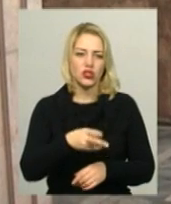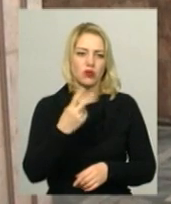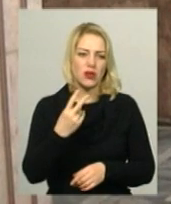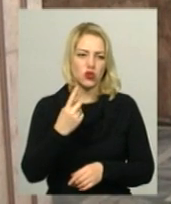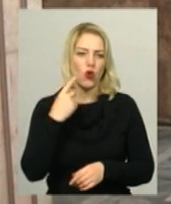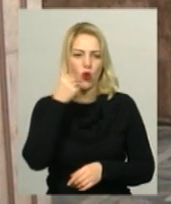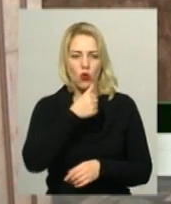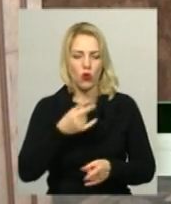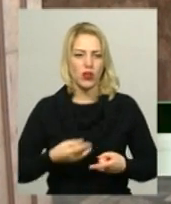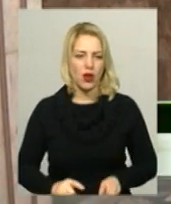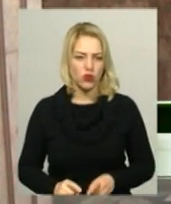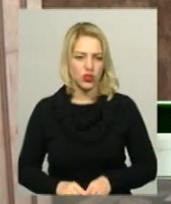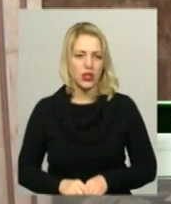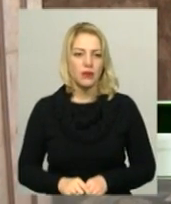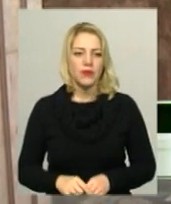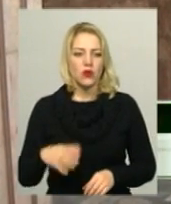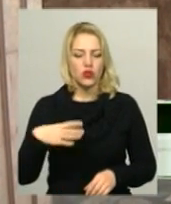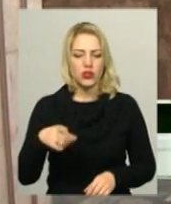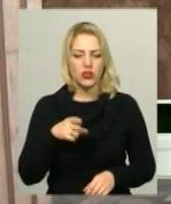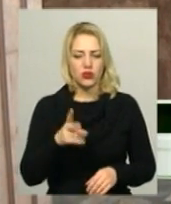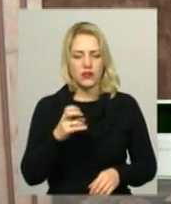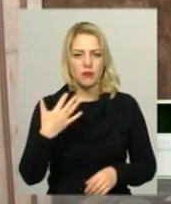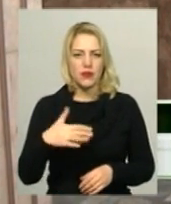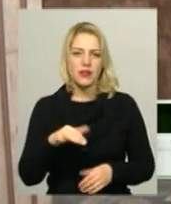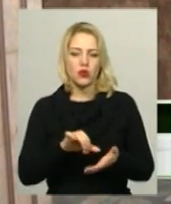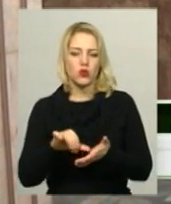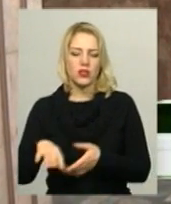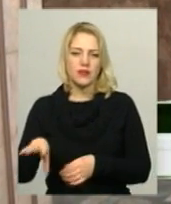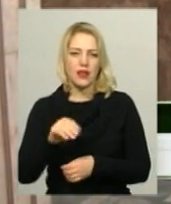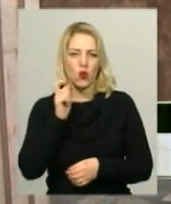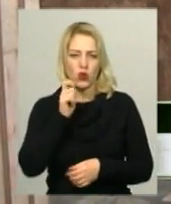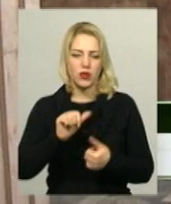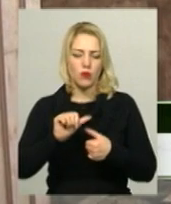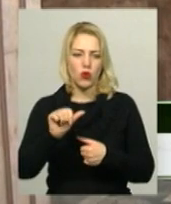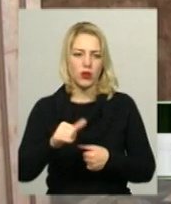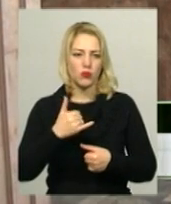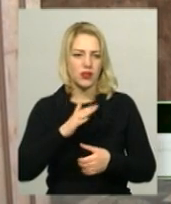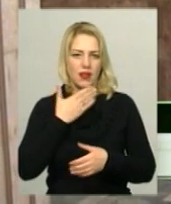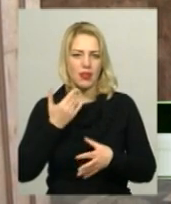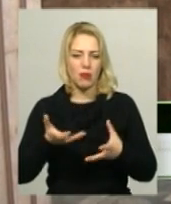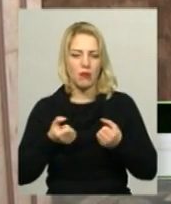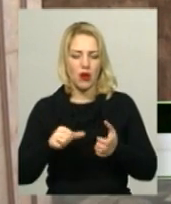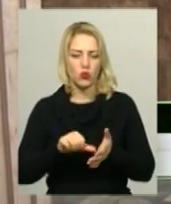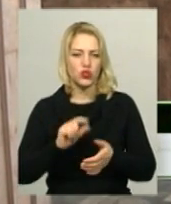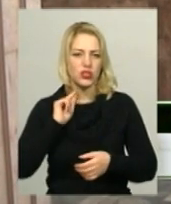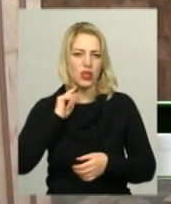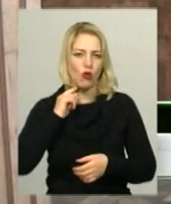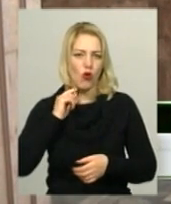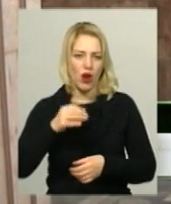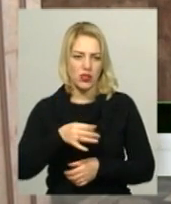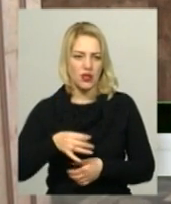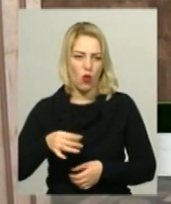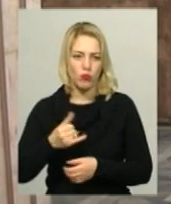Очікується біля 250 учасників зі всієї України. Крім, в нас не приймає участь Кіровоградська область,